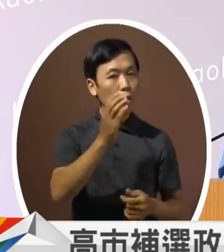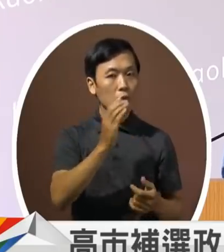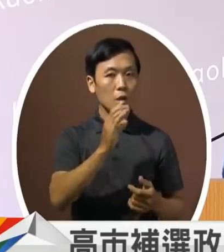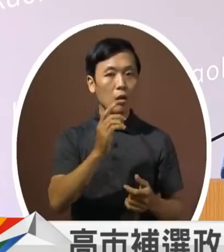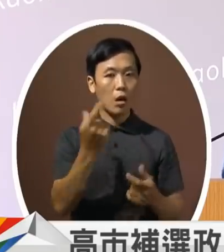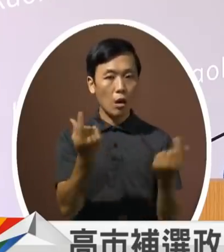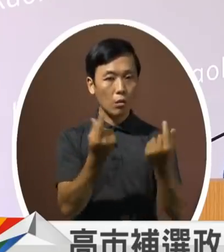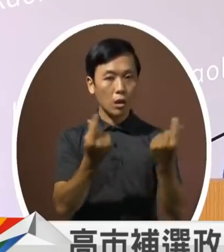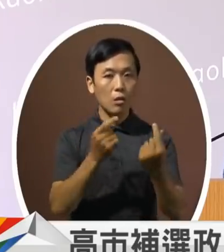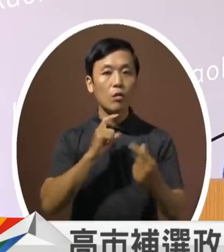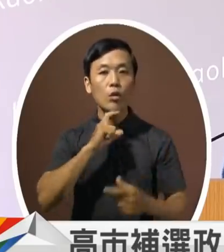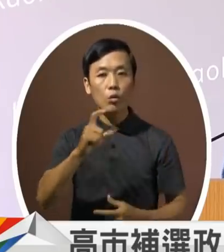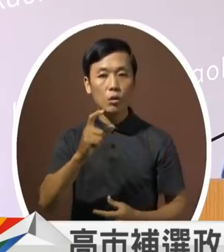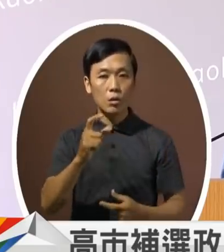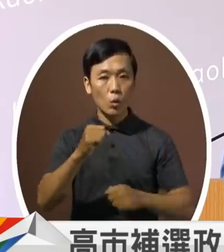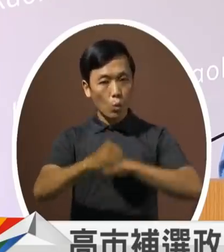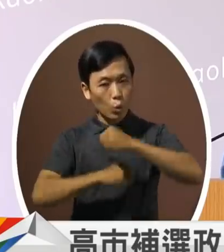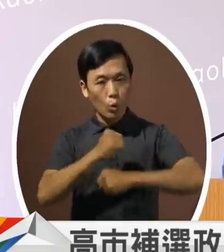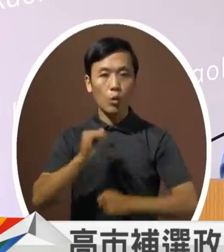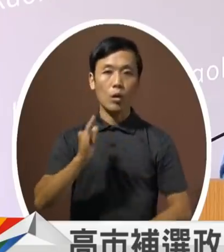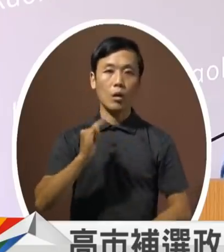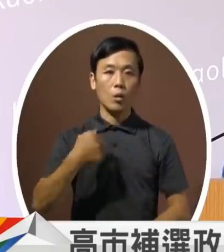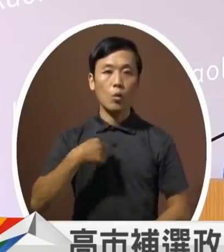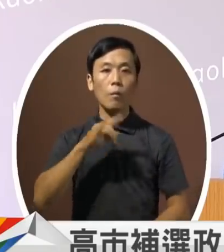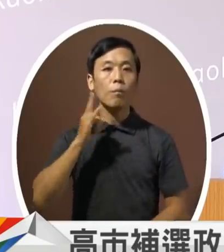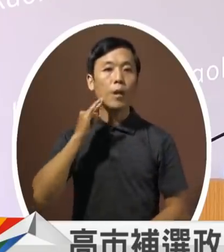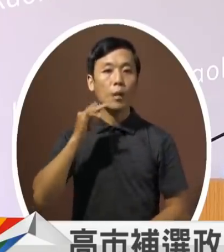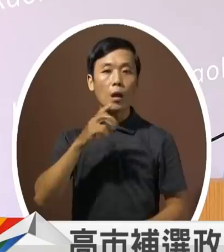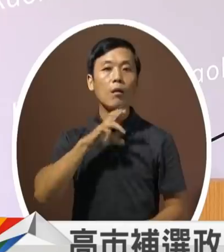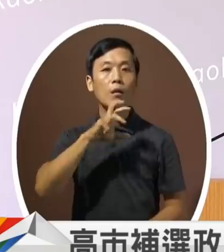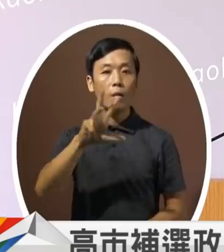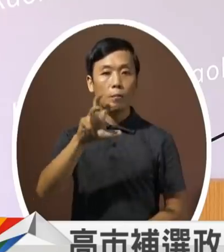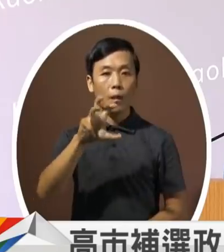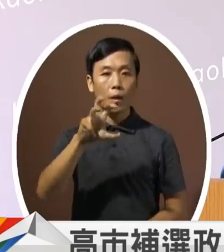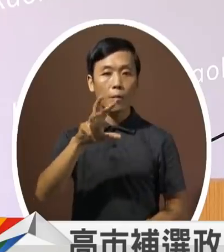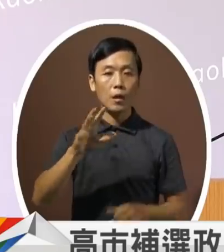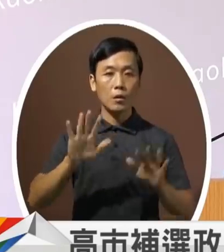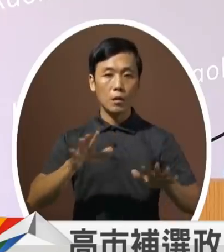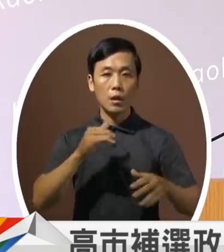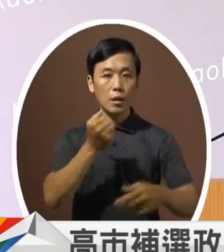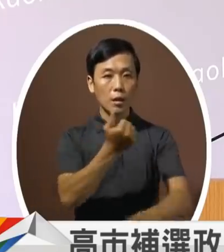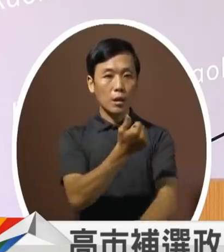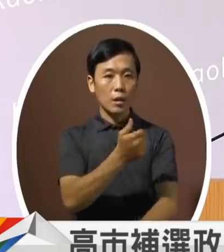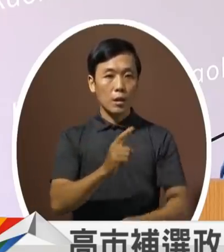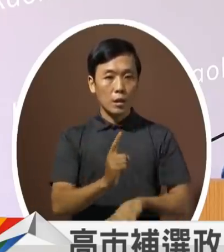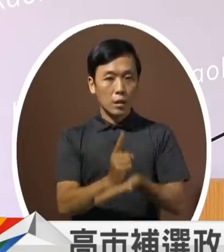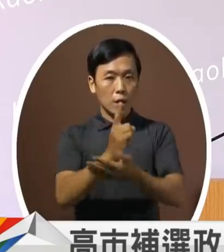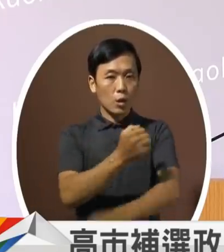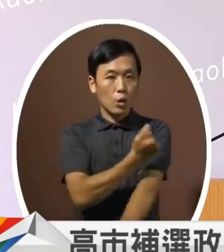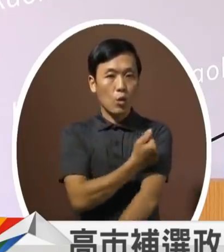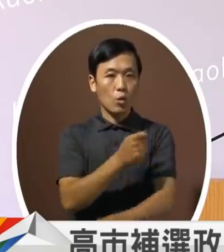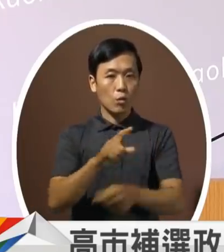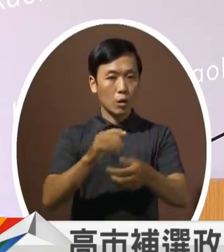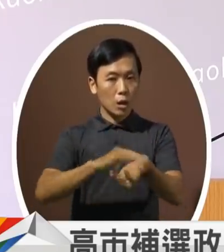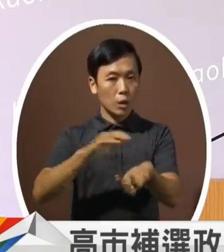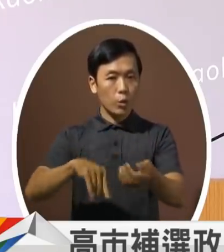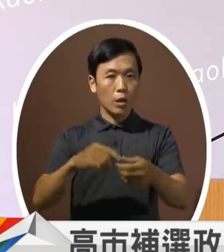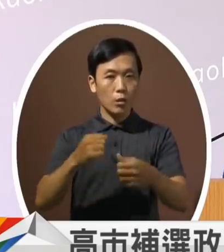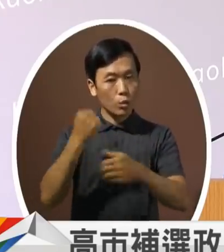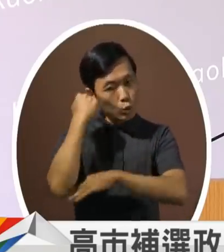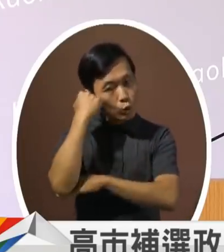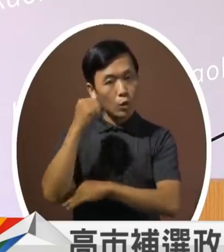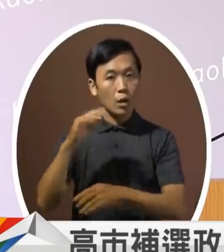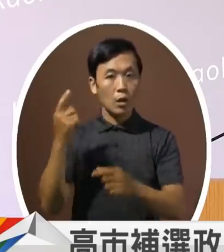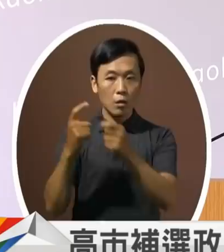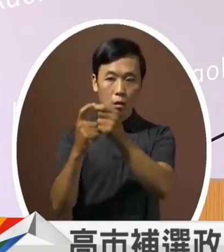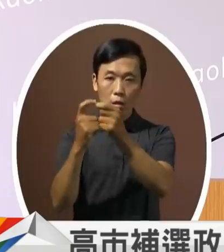很强我们怎么样善用我妈妈88岁现在刚好在圣公寓院长照然后他在以前